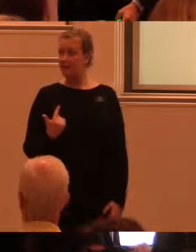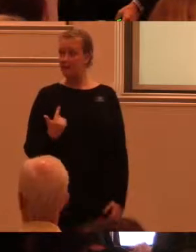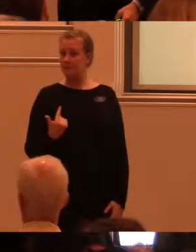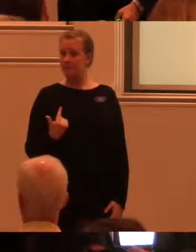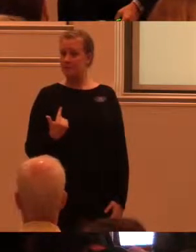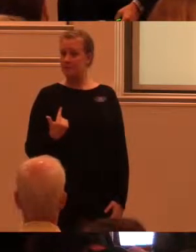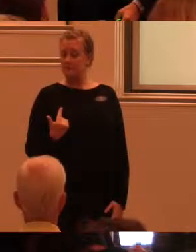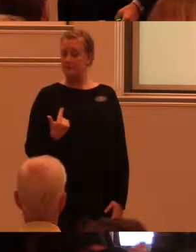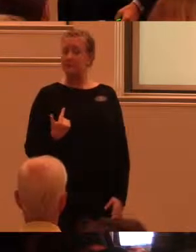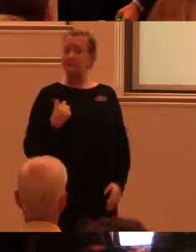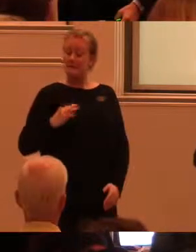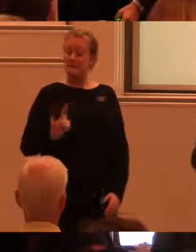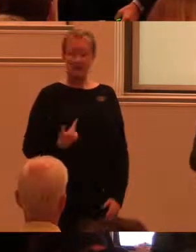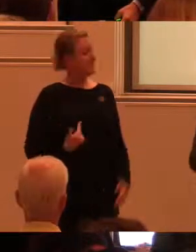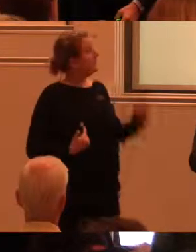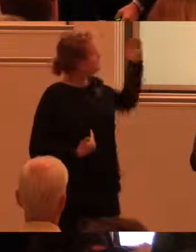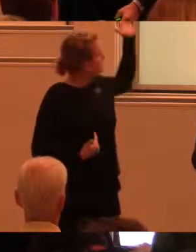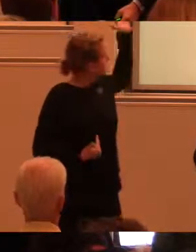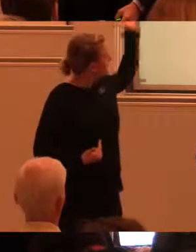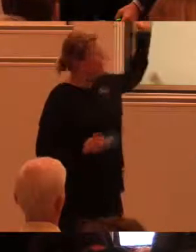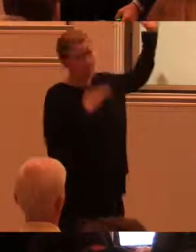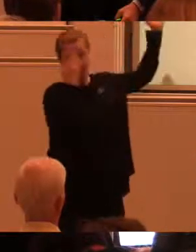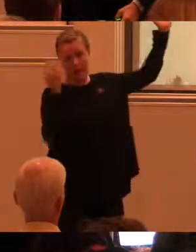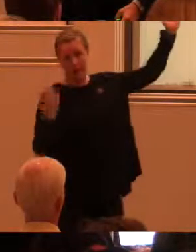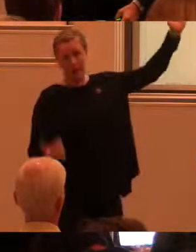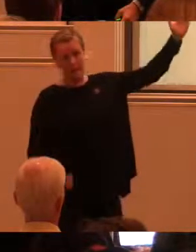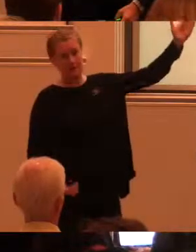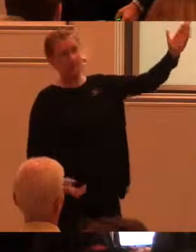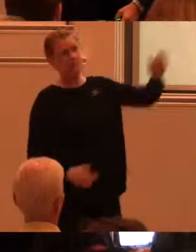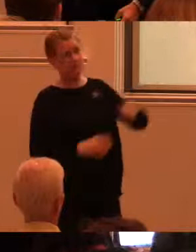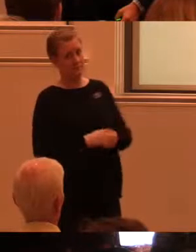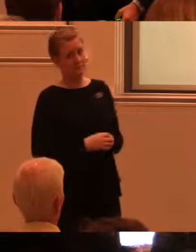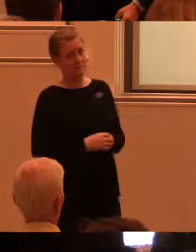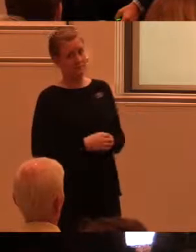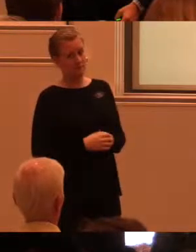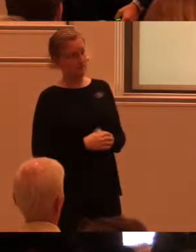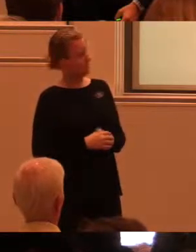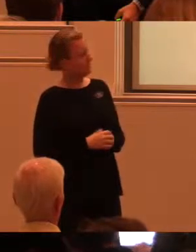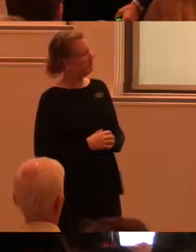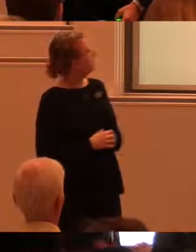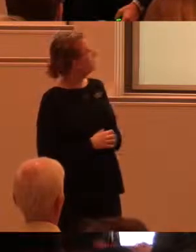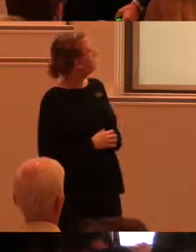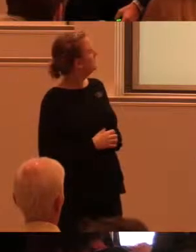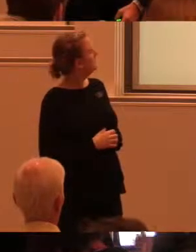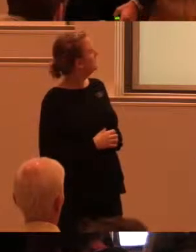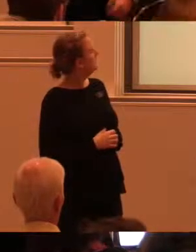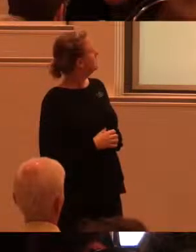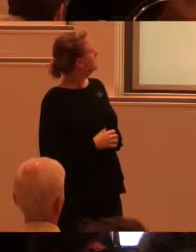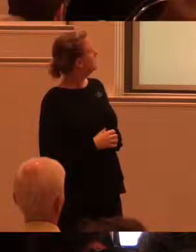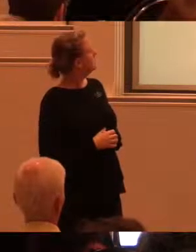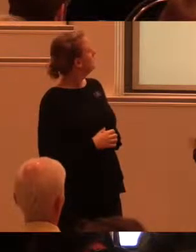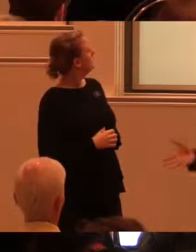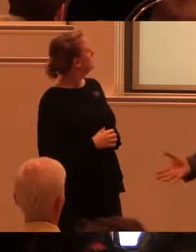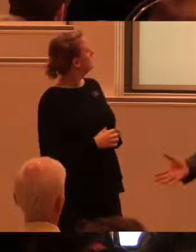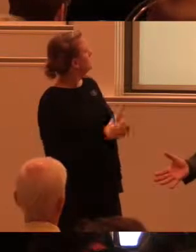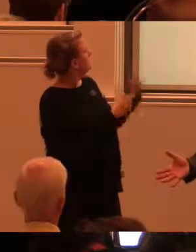Tillgänglighet är en förutsättning för att personer med funktionsnedsättning ska kunna åtnyttja sina mänskliga rättigheter på jämlika villkor fullt delaktiga i samhället.